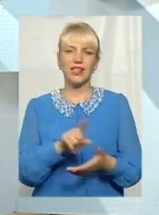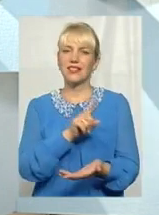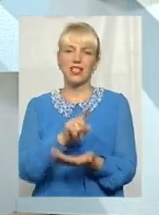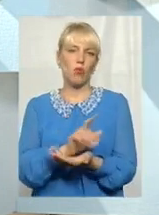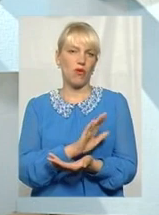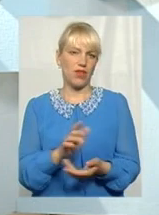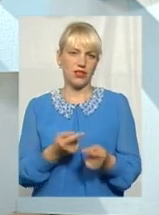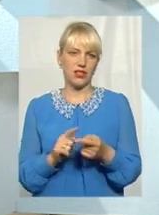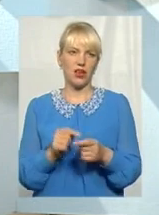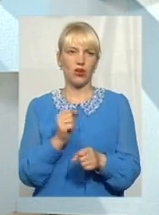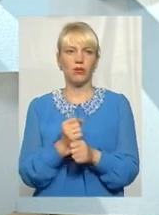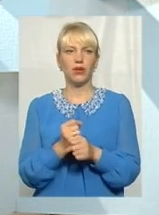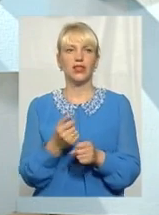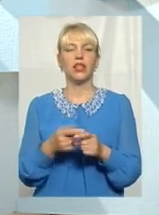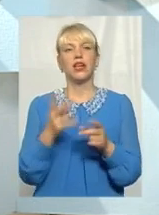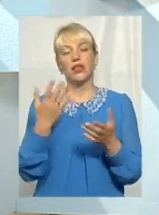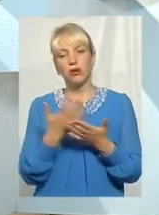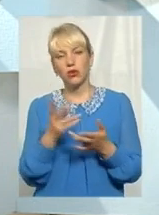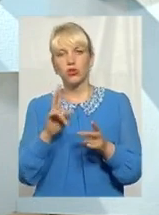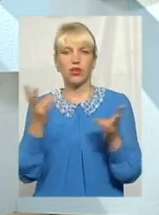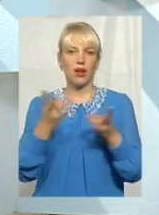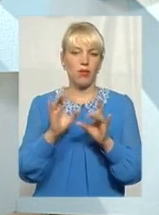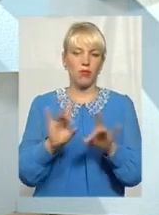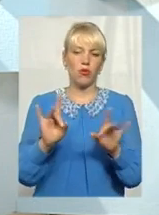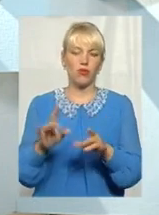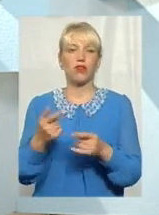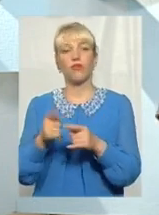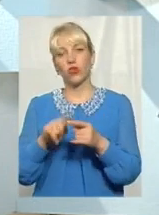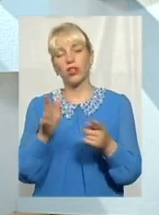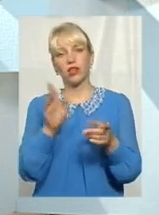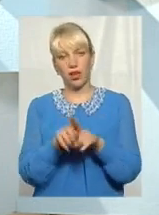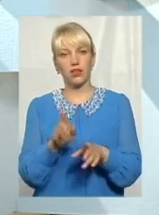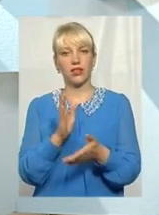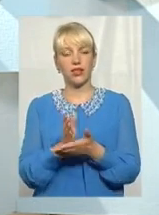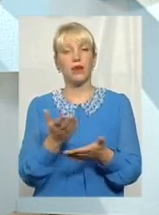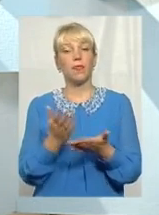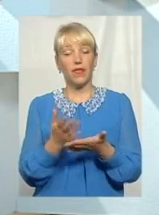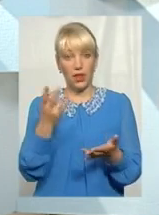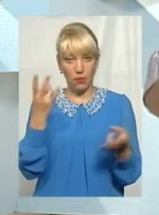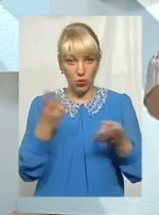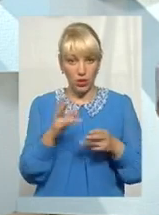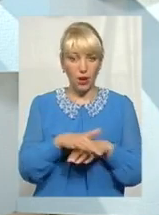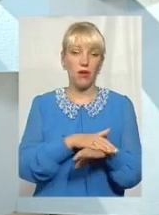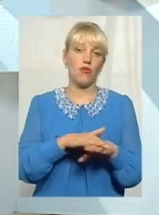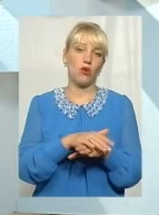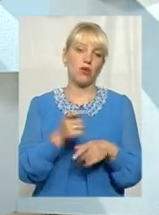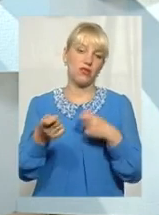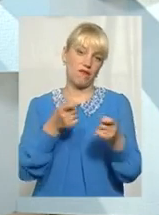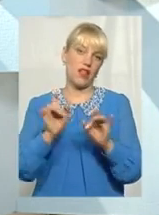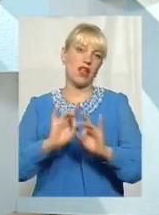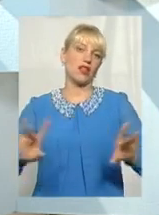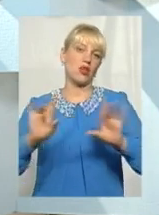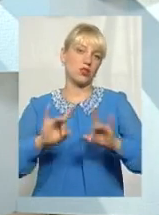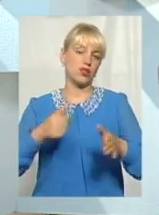'язані це робити. Тобто, є щось потрібно пояснити, і так далі, вони є. Ось таким чином, тобто, є потреба у громади? Влада розкаже, мені